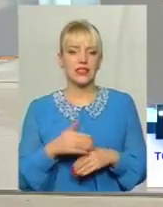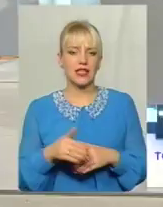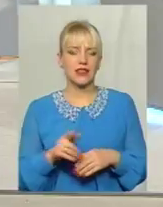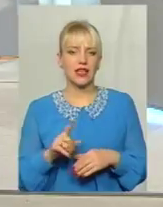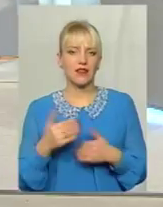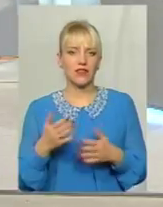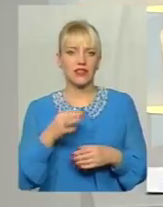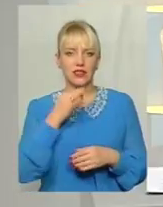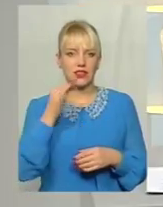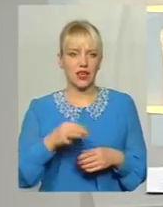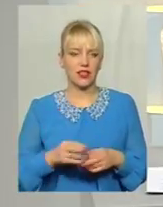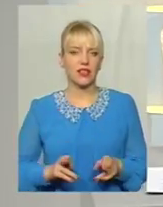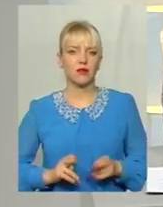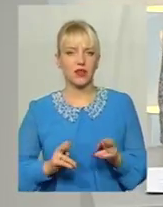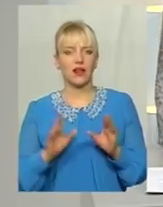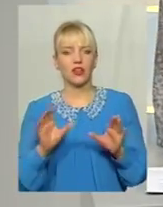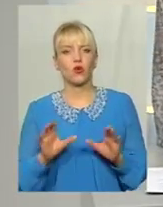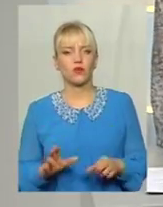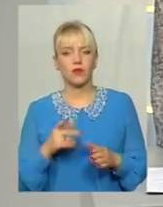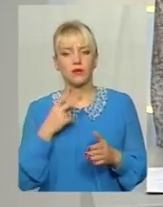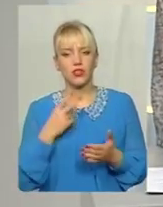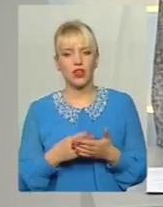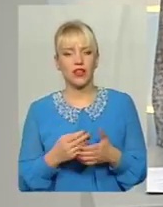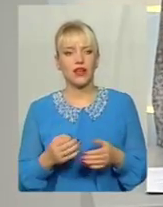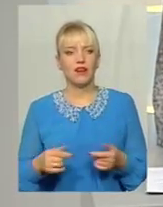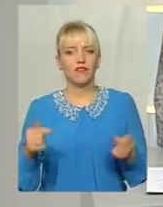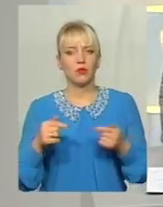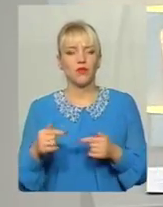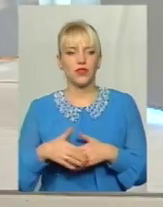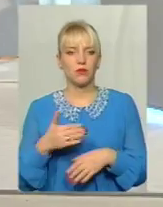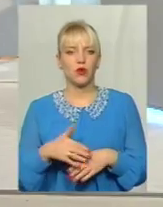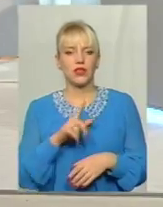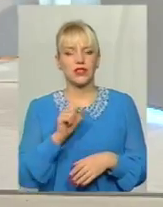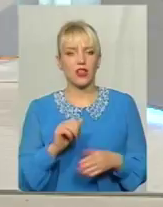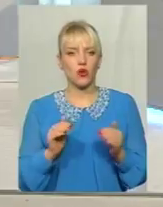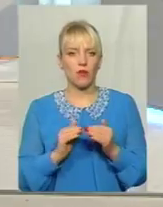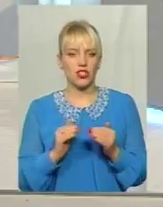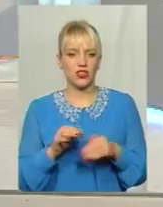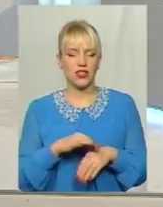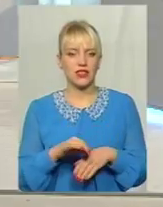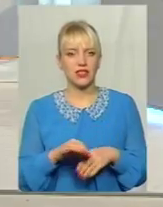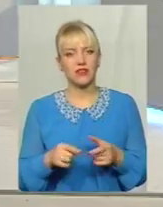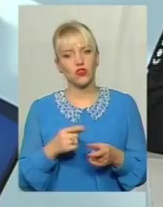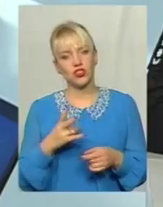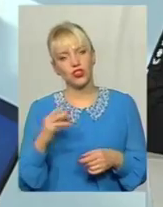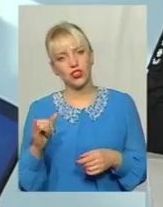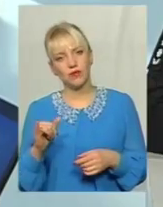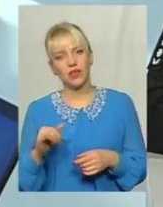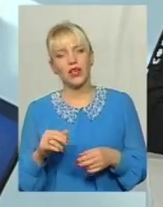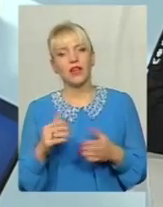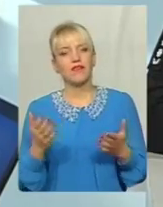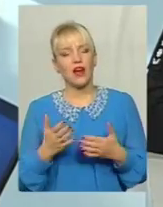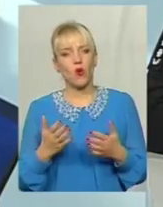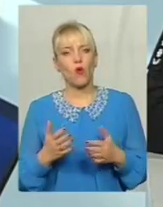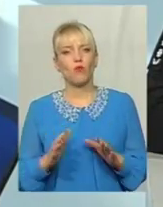ви сказали Кримінальний кодекс переблечає відповідні покарання за домашнє насильство? Чи ні? І в якому